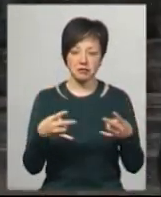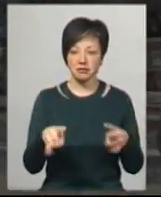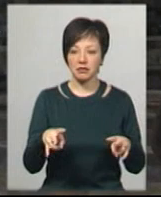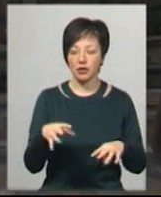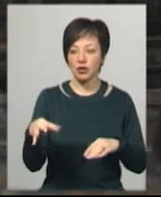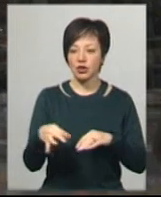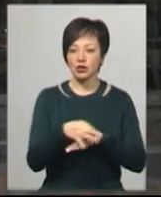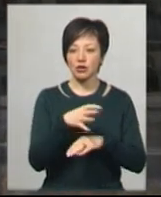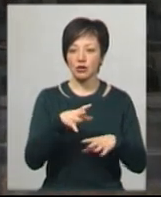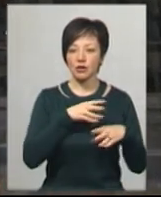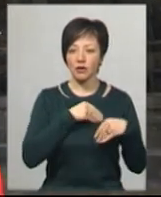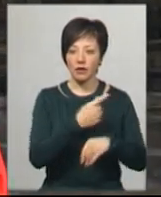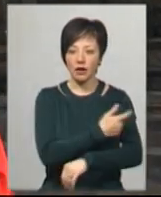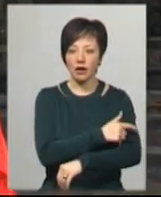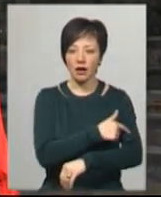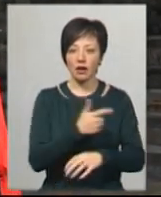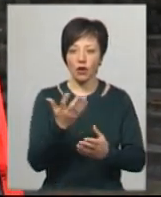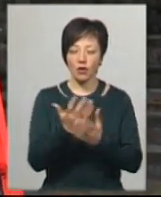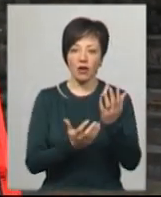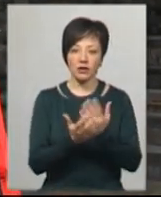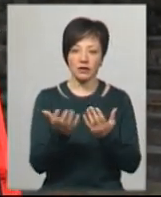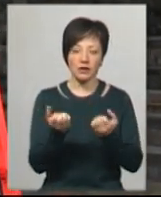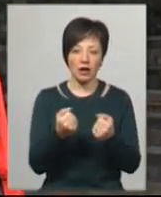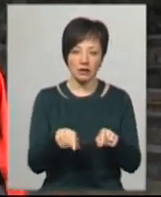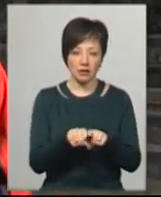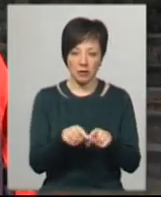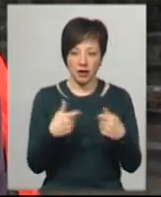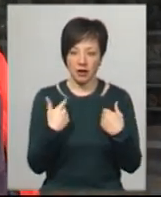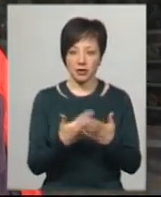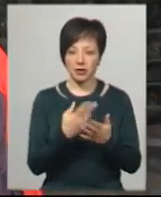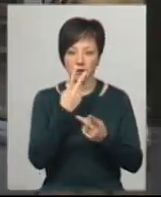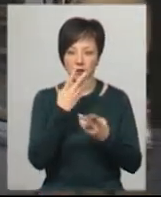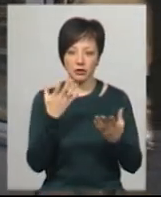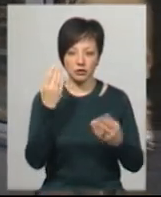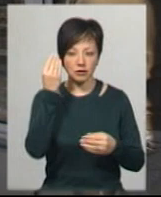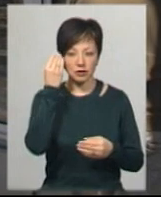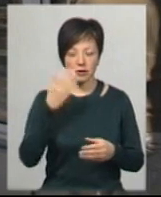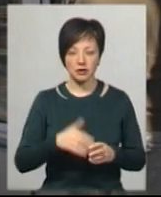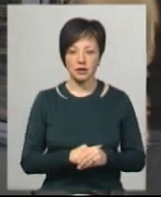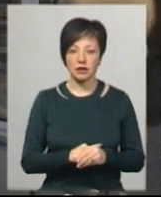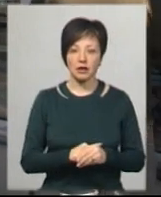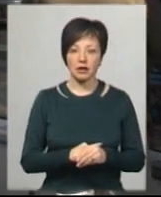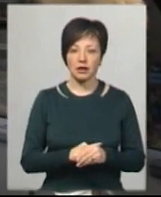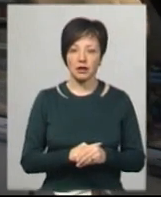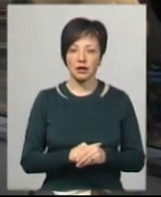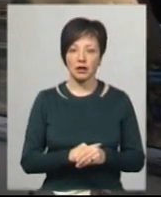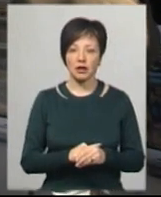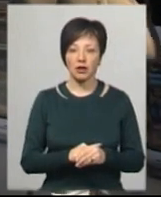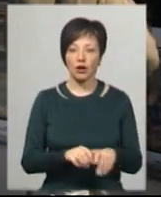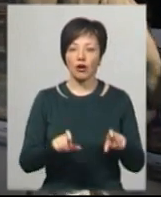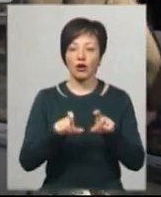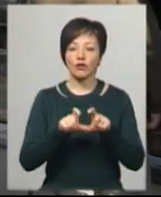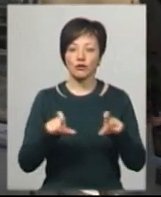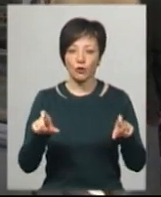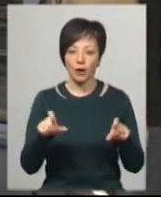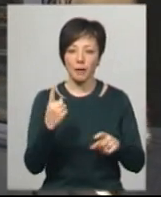в лікарню їздили, то там вже рукавички взяли, а так якби я теж не бачив у них сенсу. Це ще в школі першоклас, що потрібно